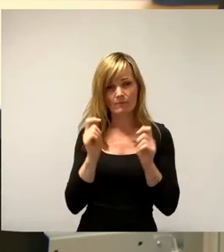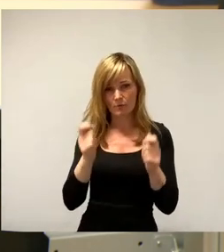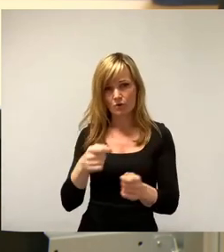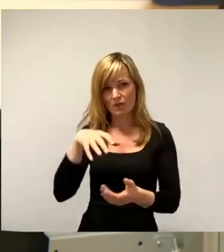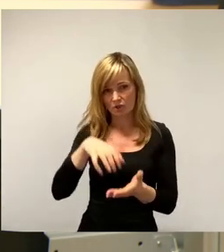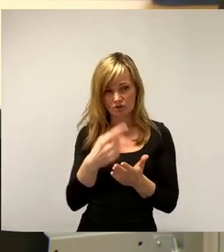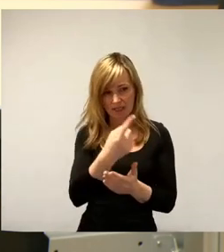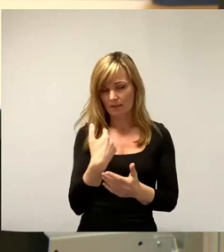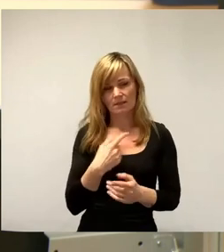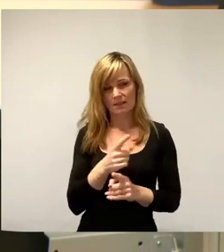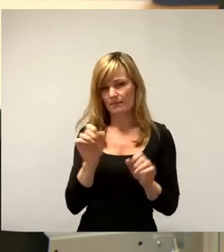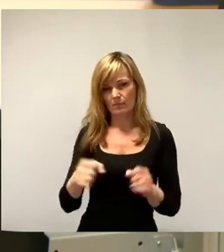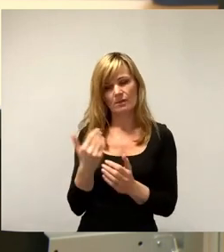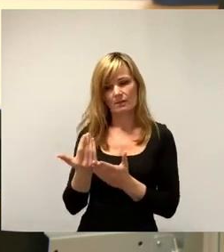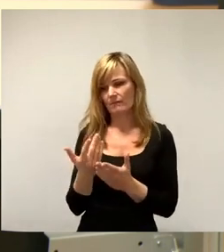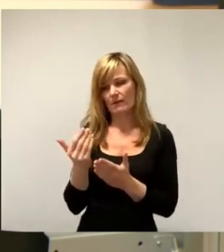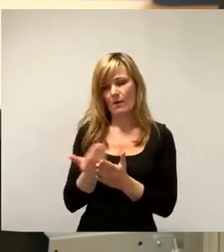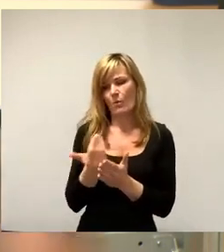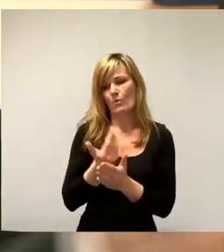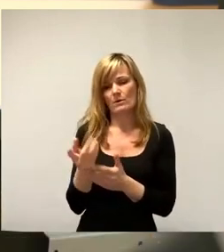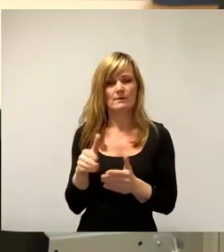Weise Geld hier zu prägen. Vielen Dank.